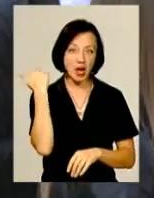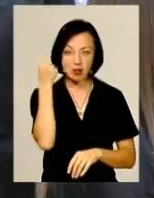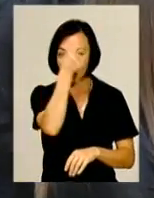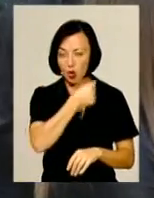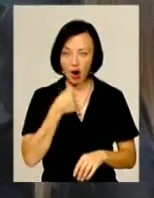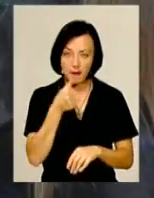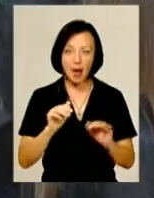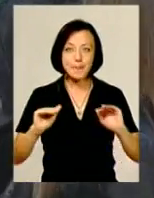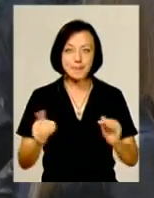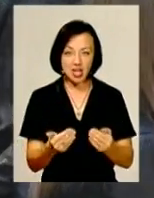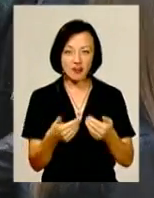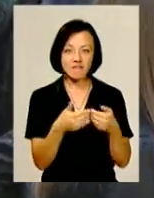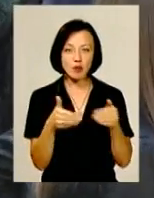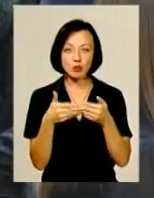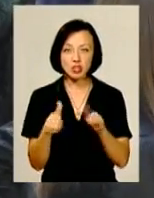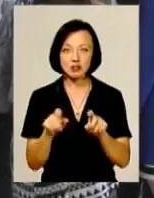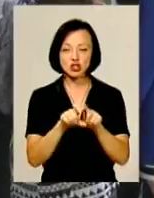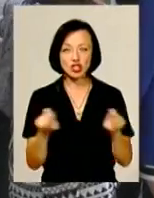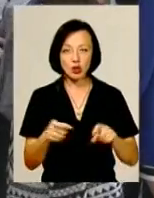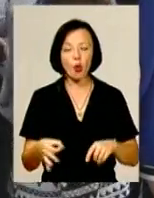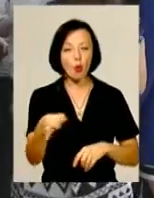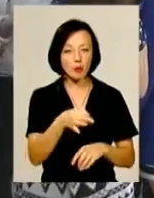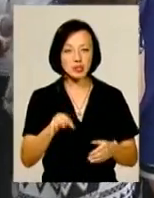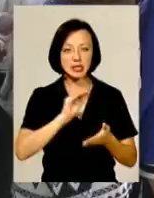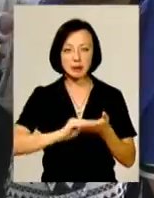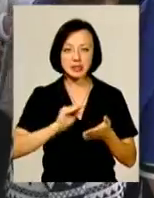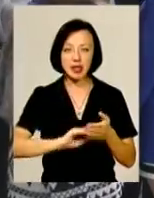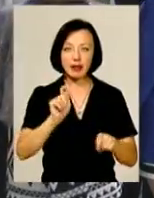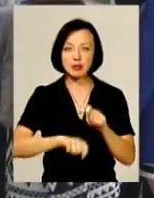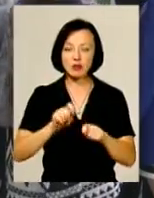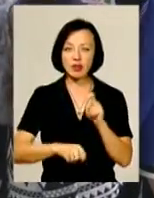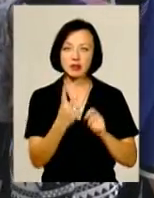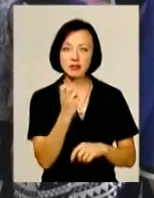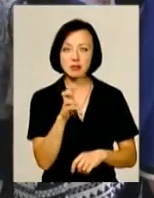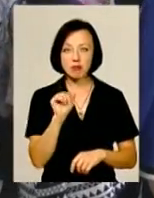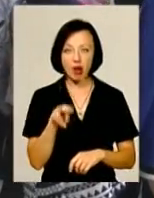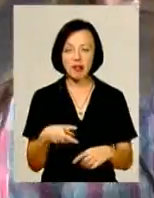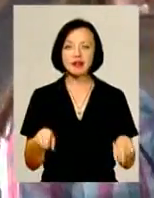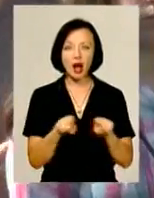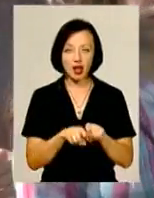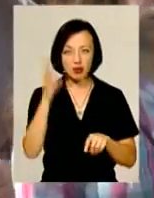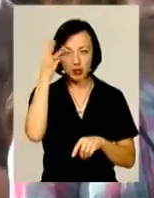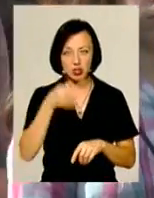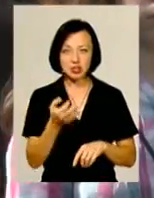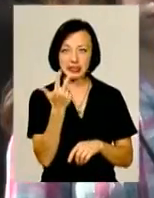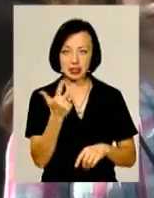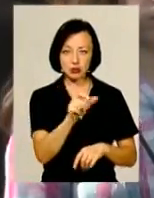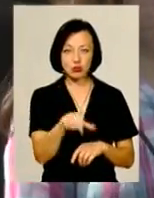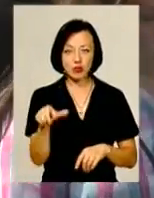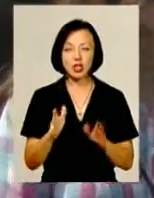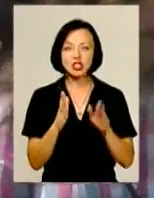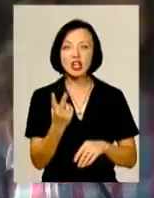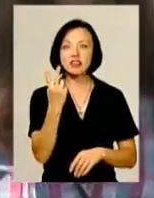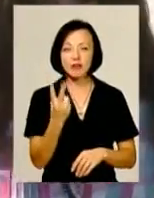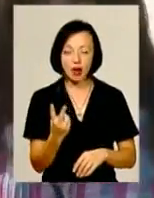роками значно менше випускників з шкіл області написали тестування на 200 балів. Таких на Хмельниччині – всього троє. Та лише